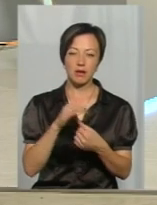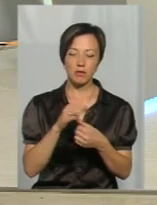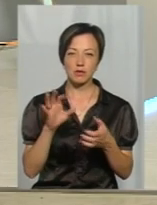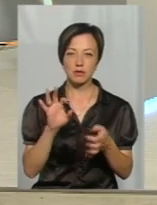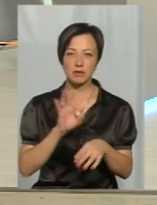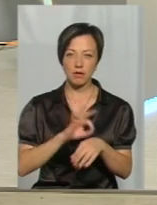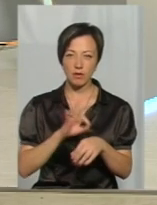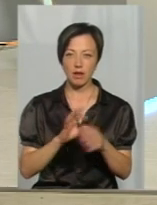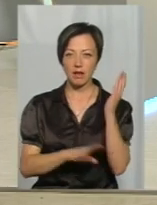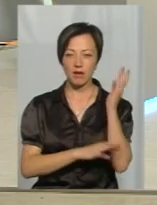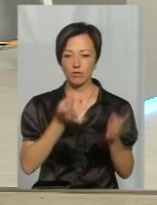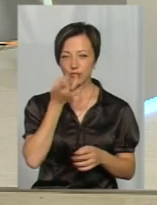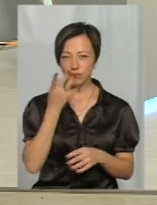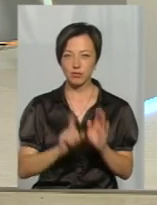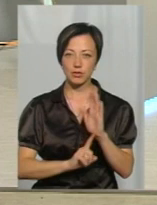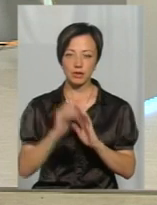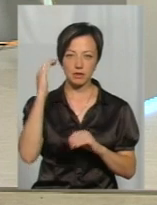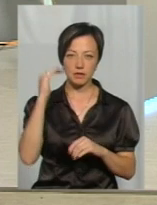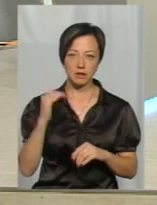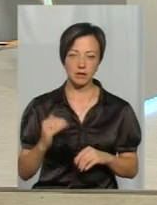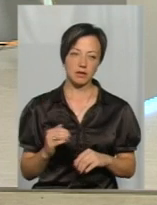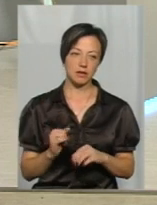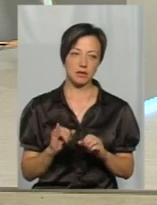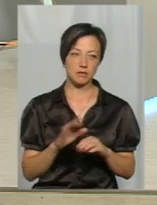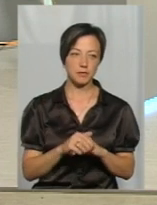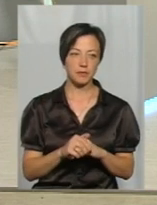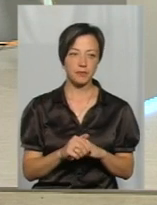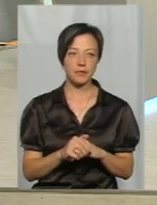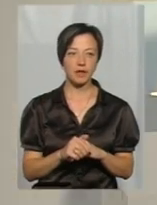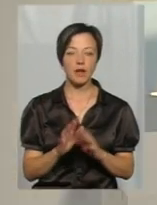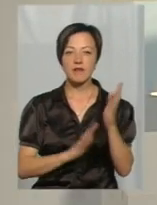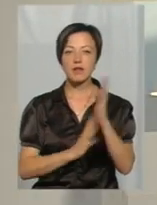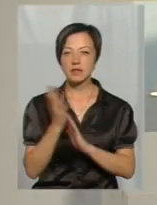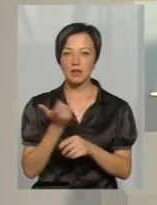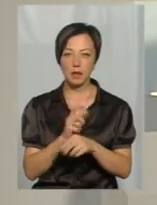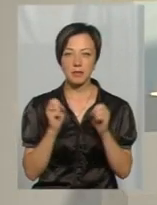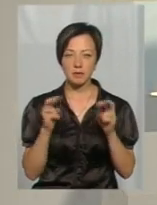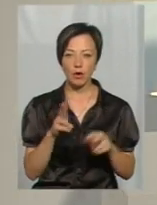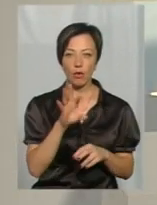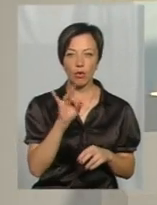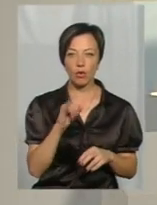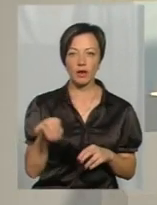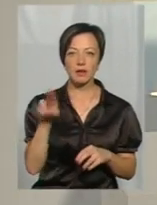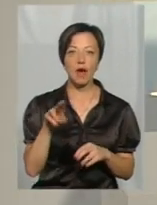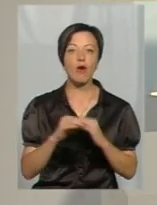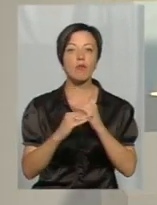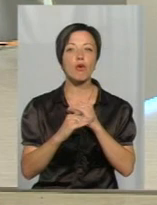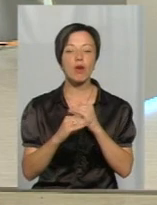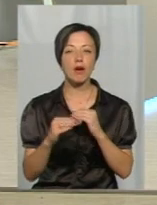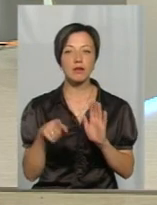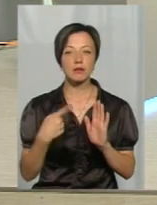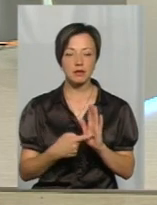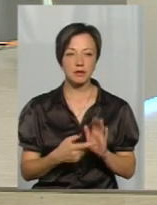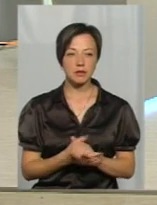деревина починає просто гнити, починаючи з верхівки і гине. Зрозуміло, в лісах найнебезпечніший короїд, а в полях? Хочу